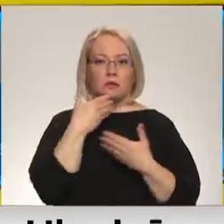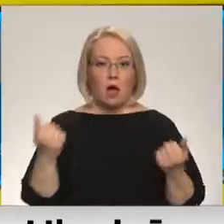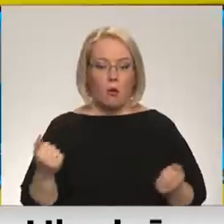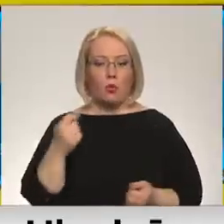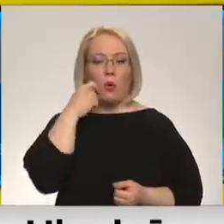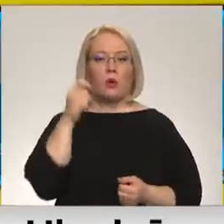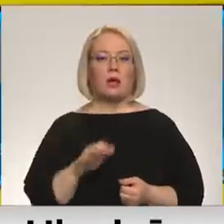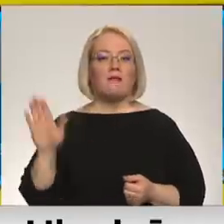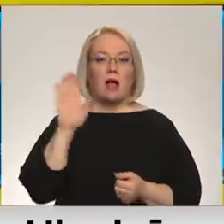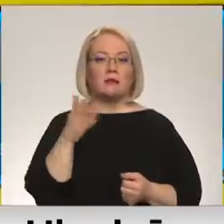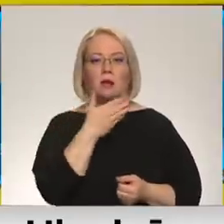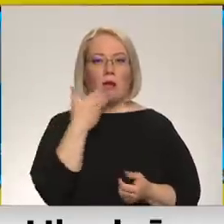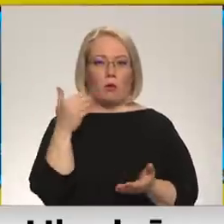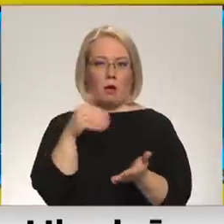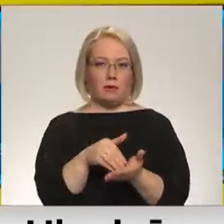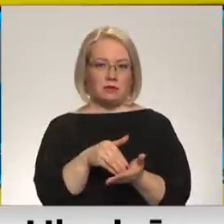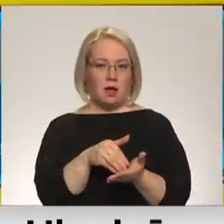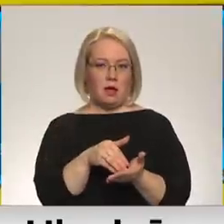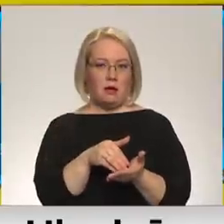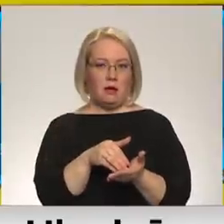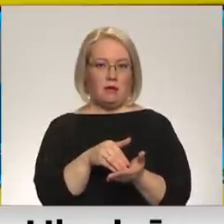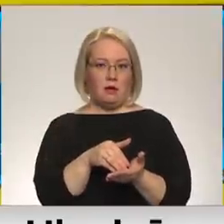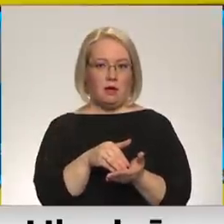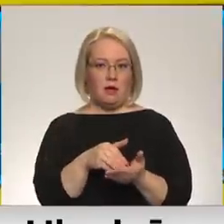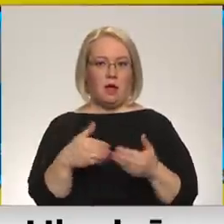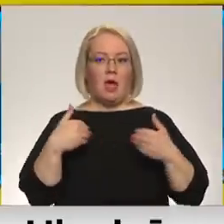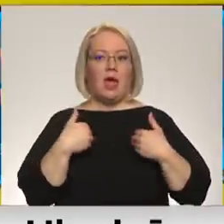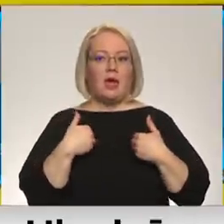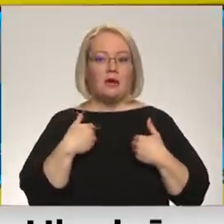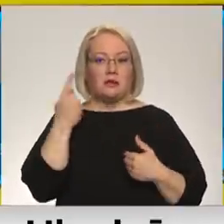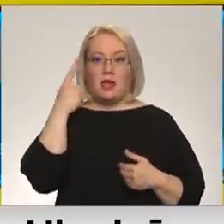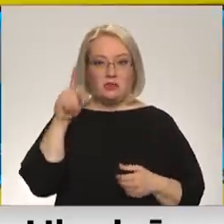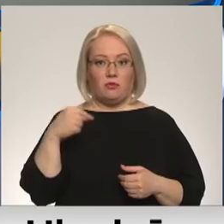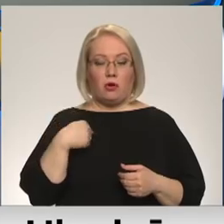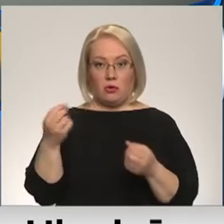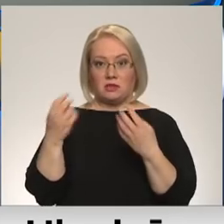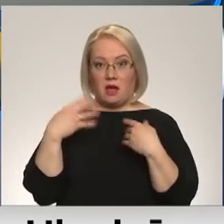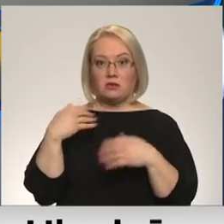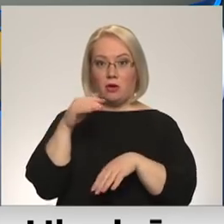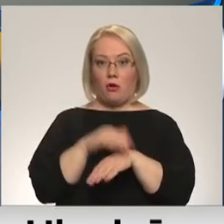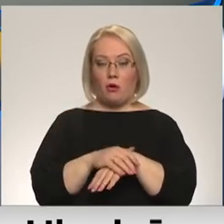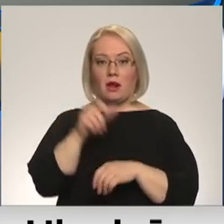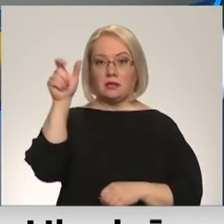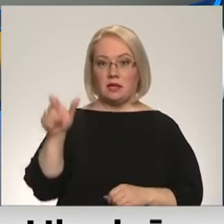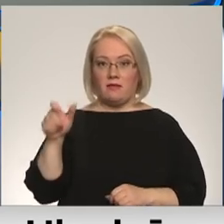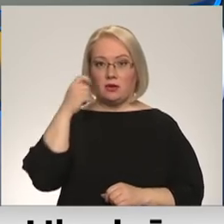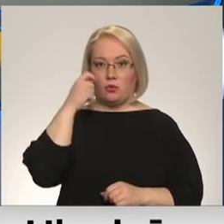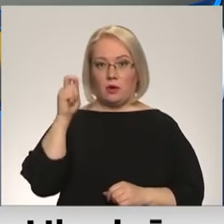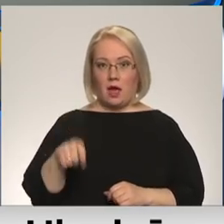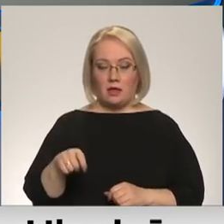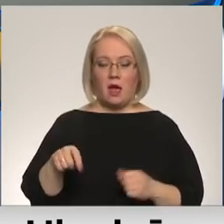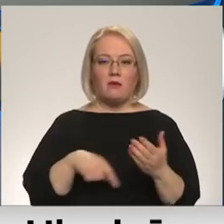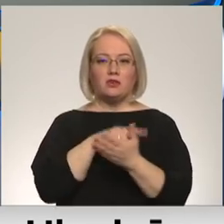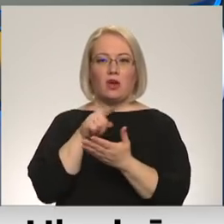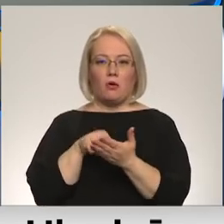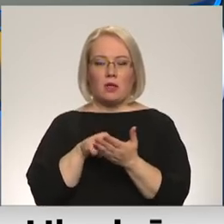jāpastāv. Es izdomāju, ar to man sāstīja konkrēti cilvēks Ukrainā. Varbūt šo sarunu